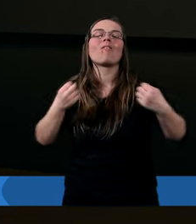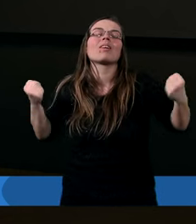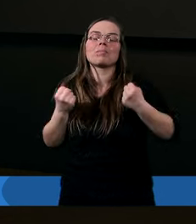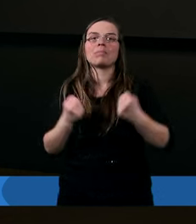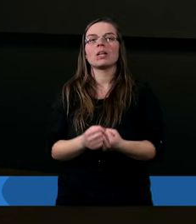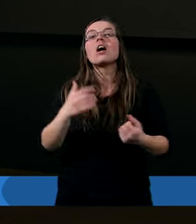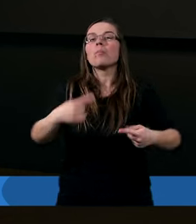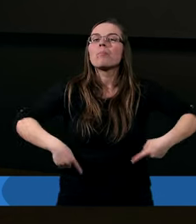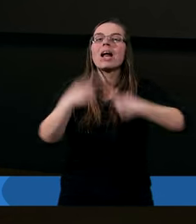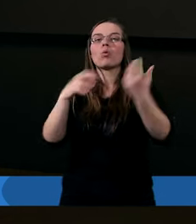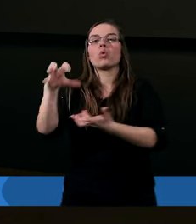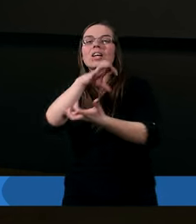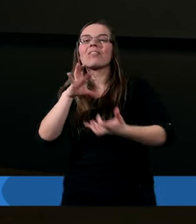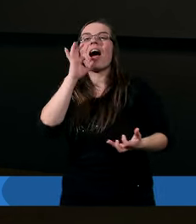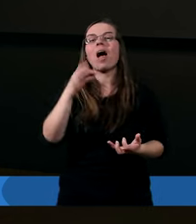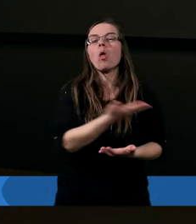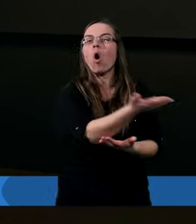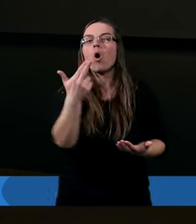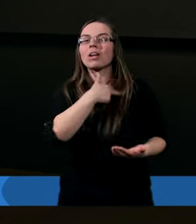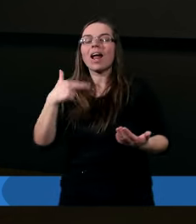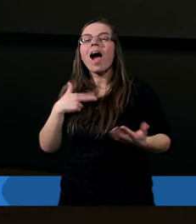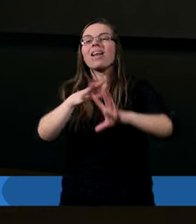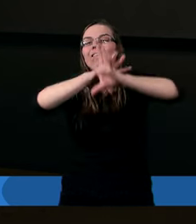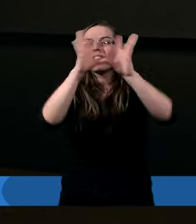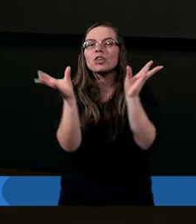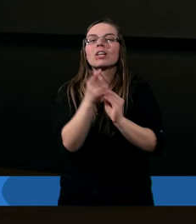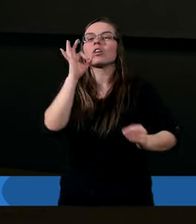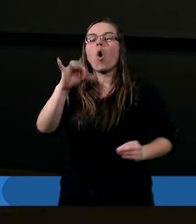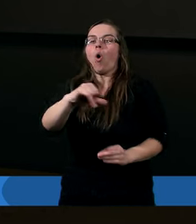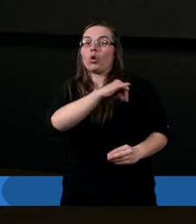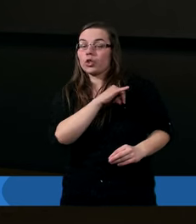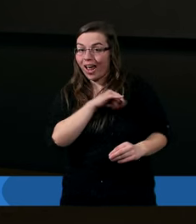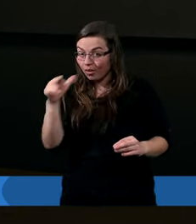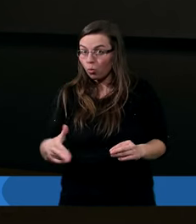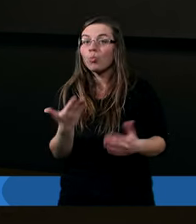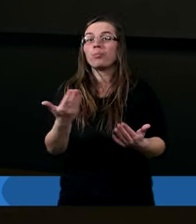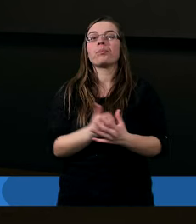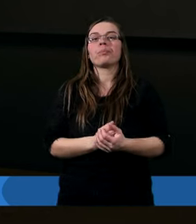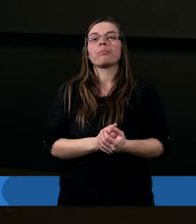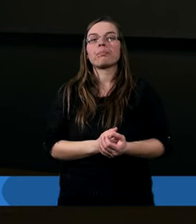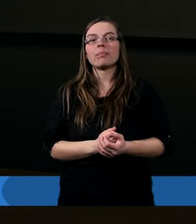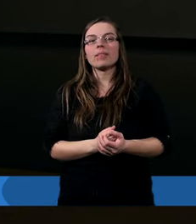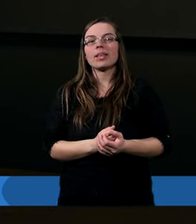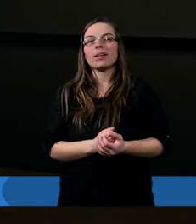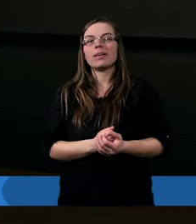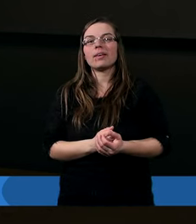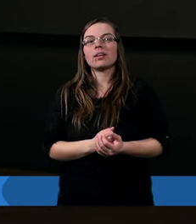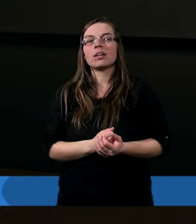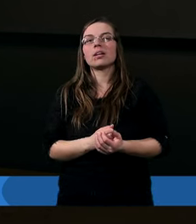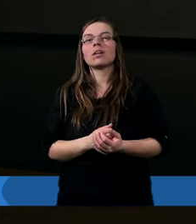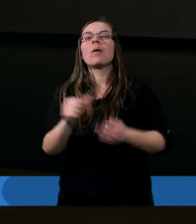Przekonuje świat, przekonuje nas wszystkich o grzechu, że